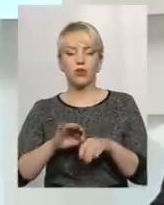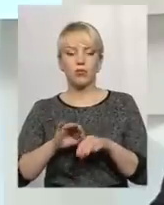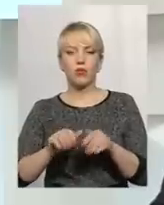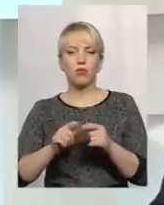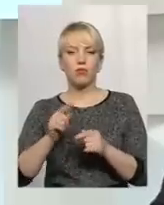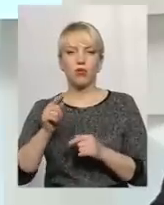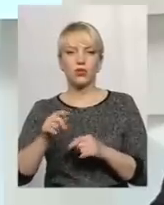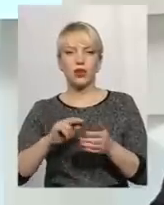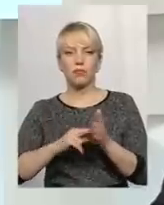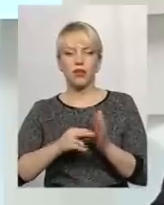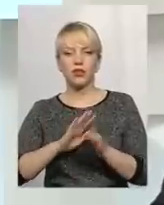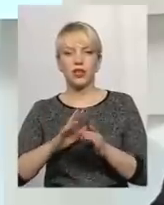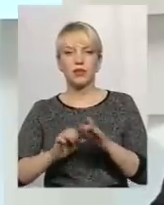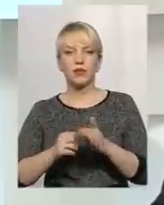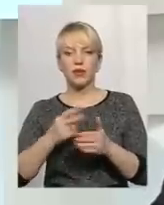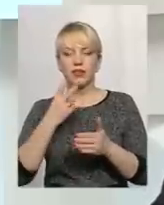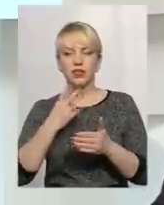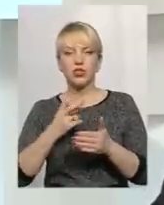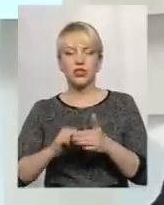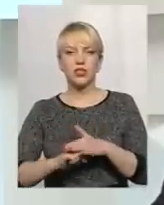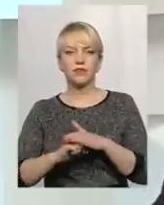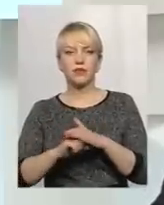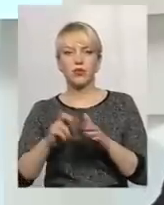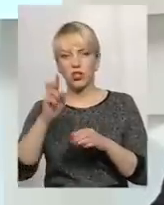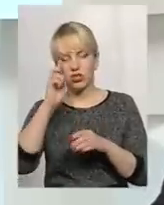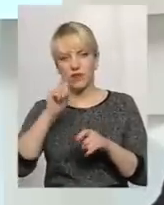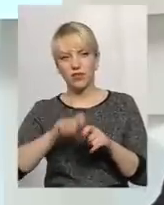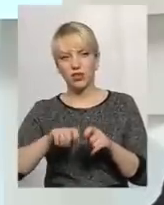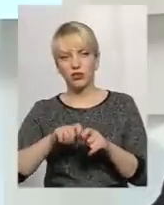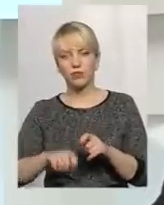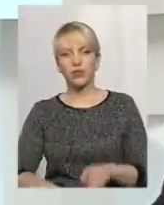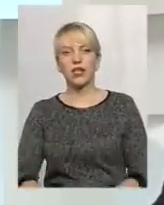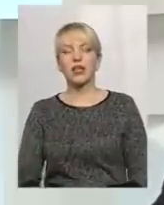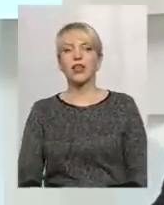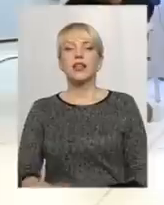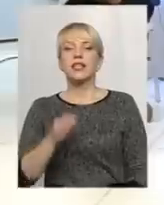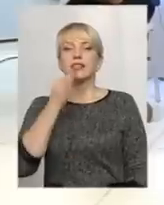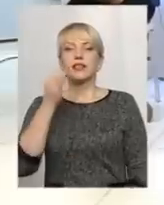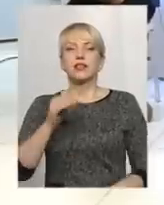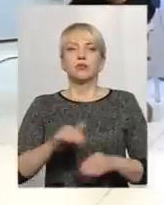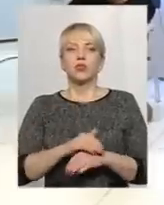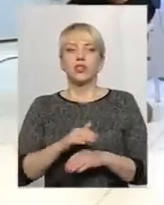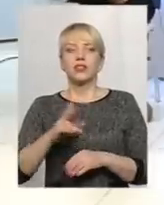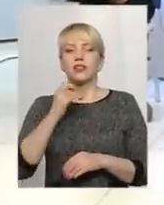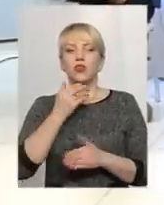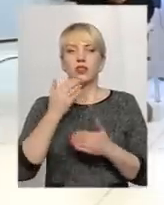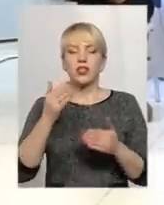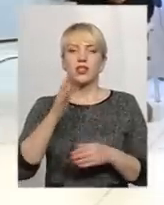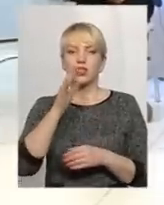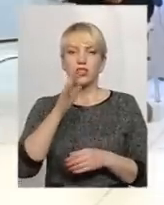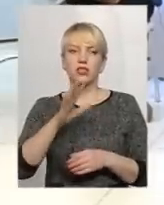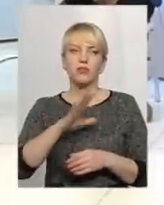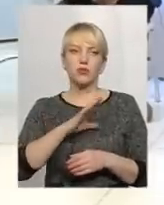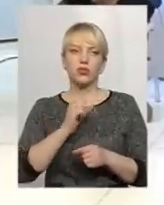спираючись на закон про основні засади державного нагляду контролю, тому що це не є суб господарювання. останній час були зроблені такі перевірки, не були в